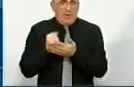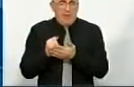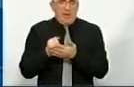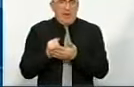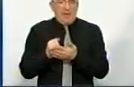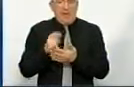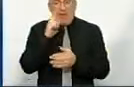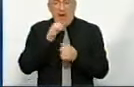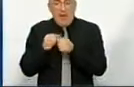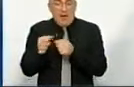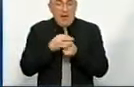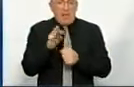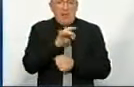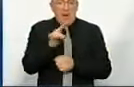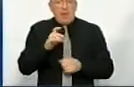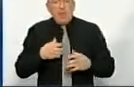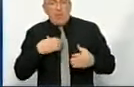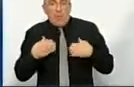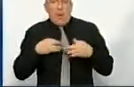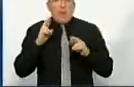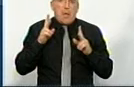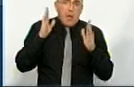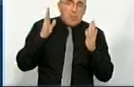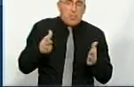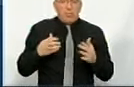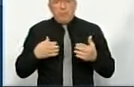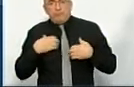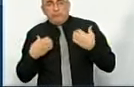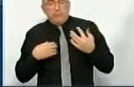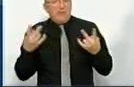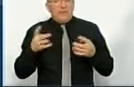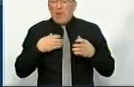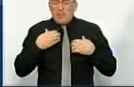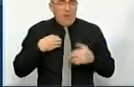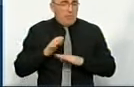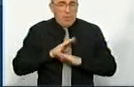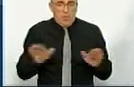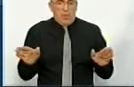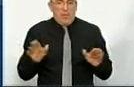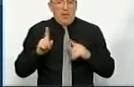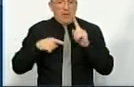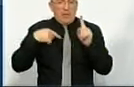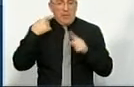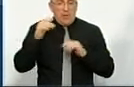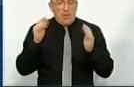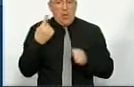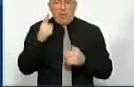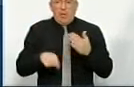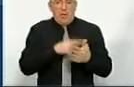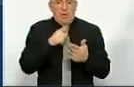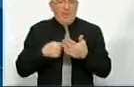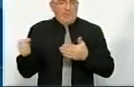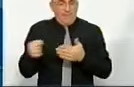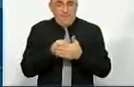громади, іноді їхні мери бояться, кажуть, як ми там будемо робити. Треба не боятися. Але наступний момент. Одне питання –